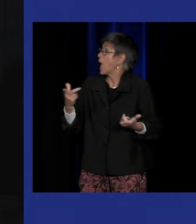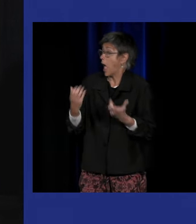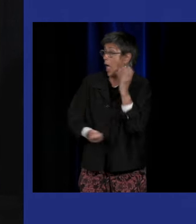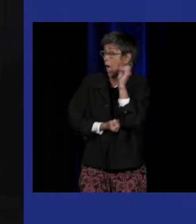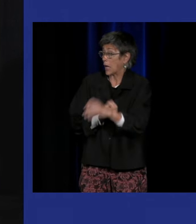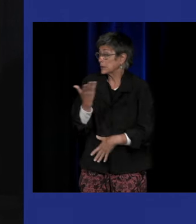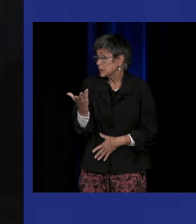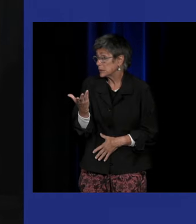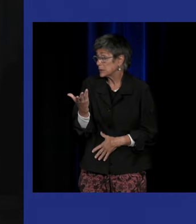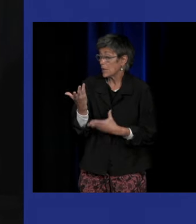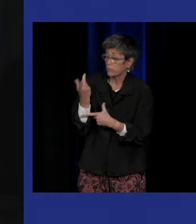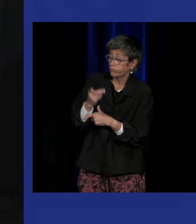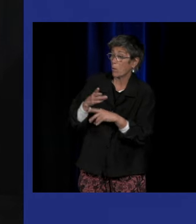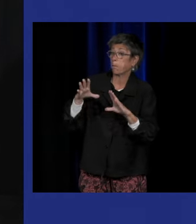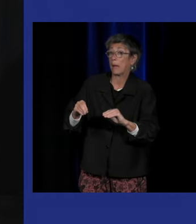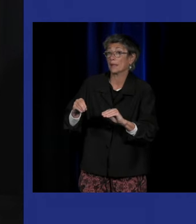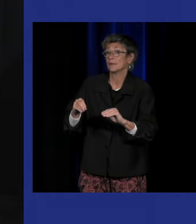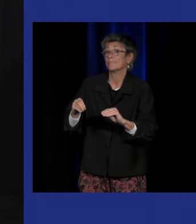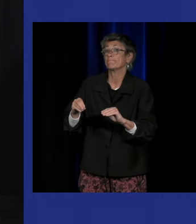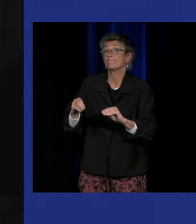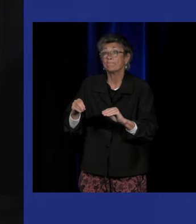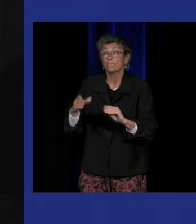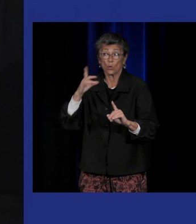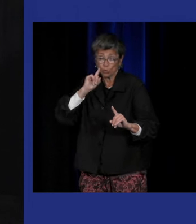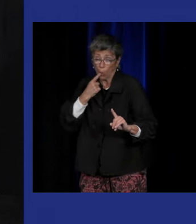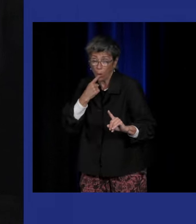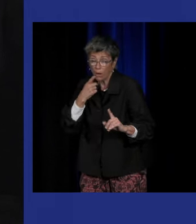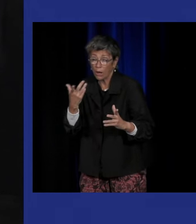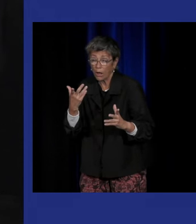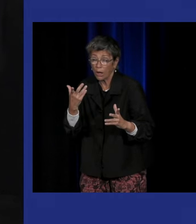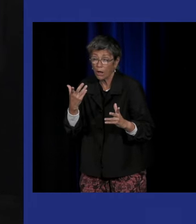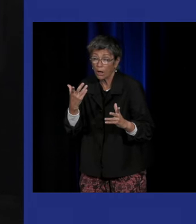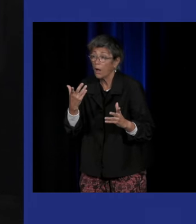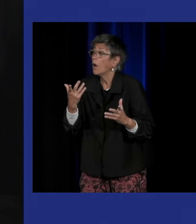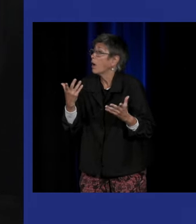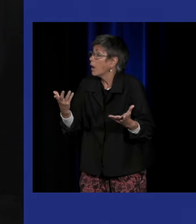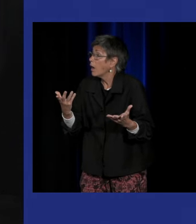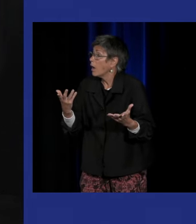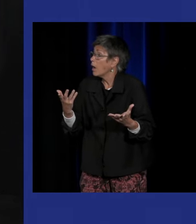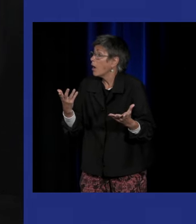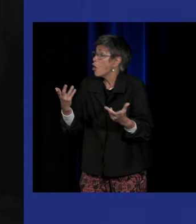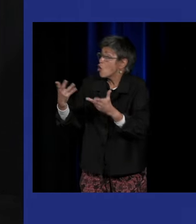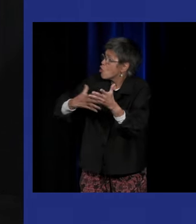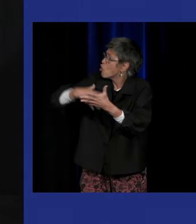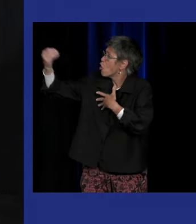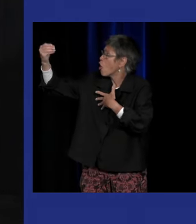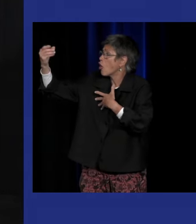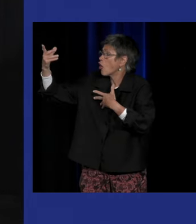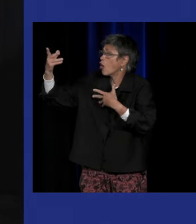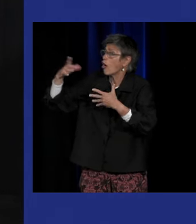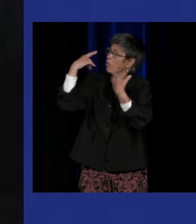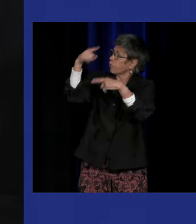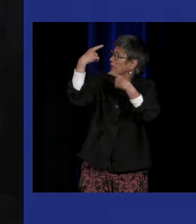des artistes des artistes qui sont sourds pour faire de l'art autrement et en dehors de la